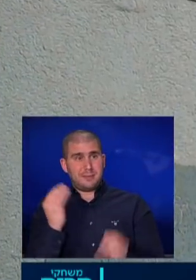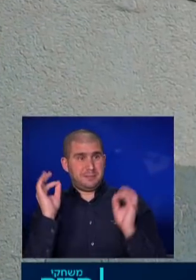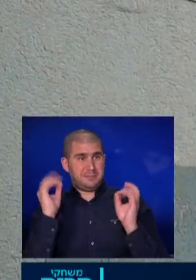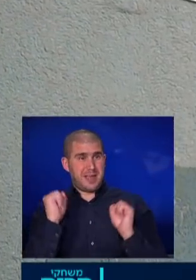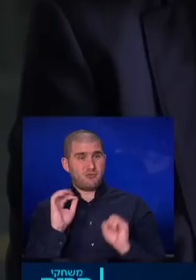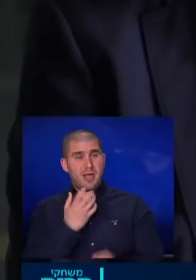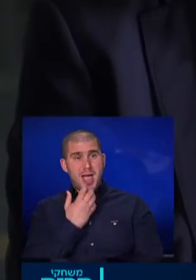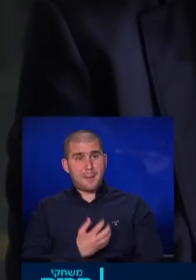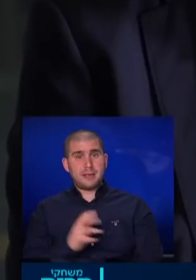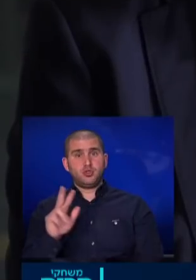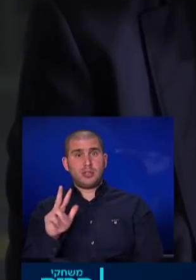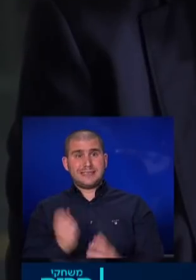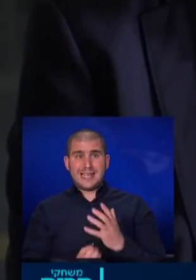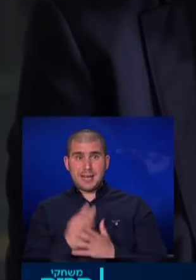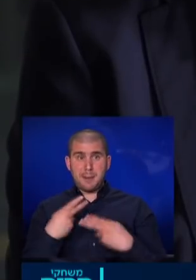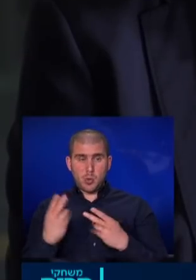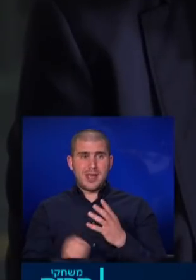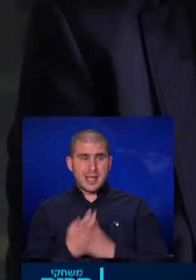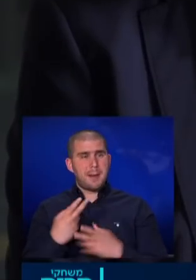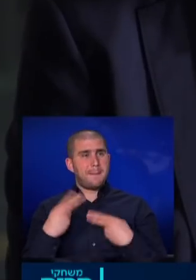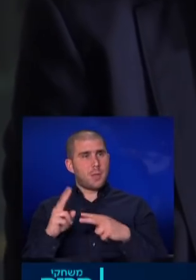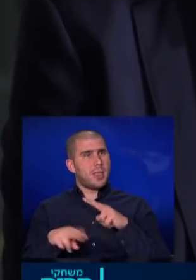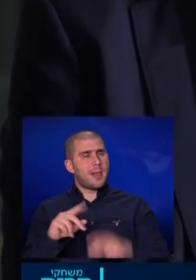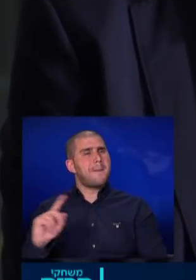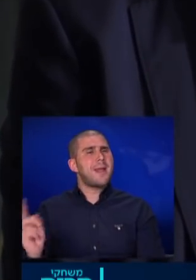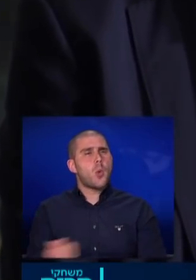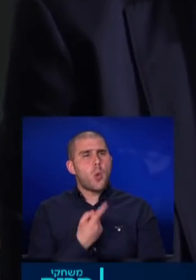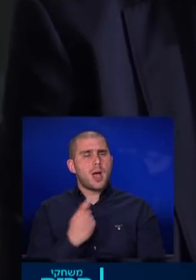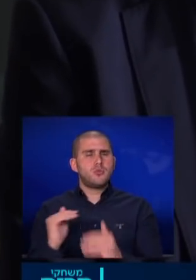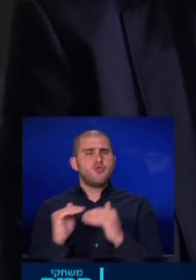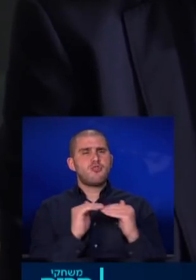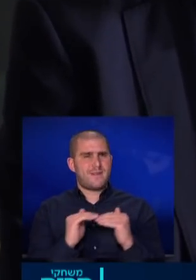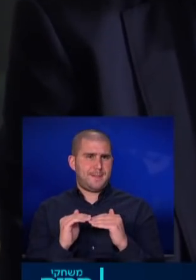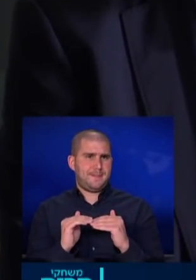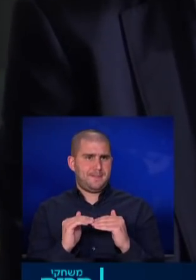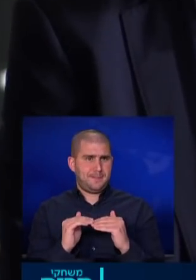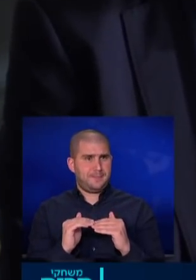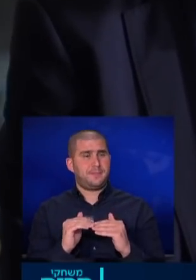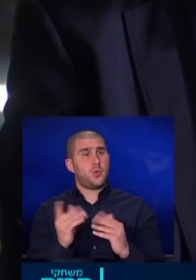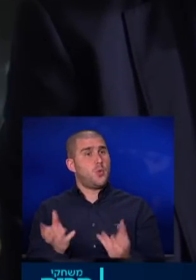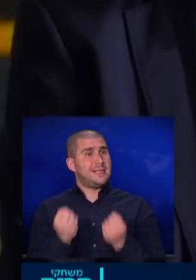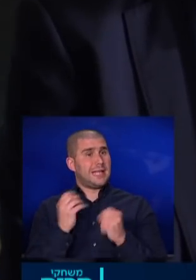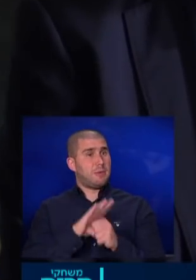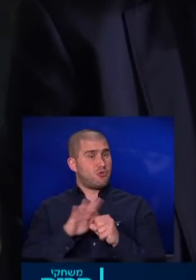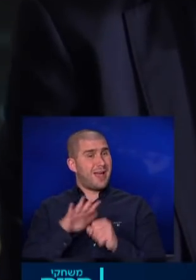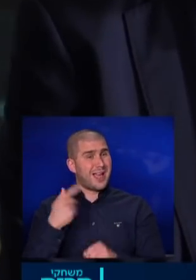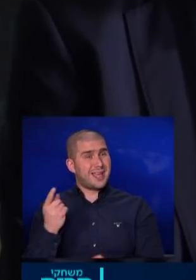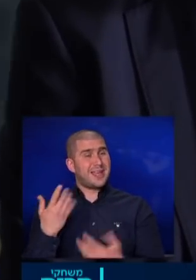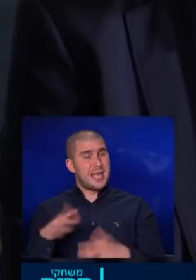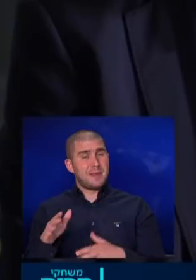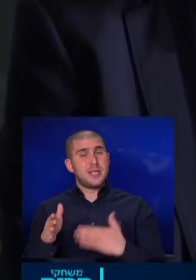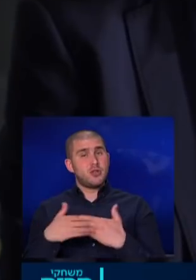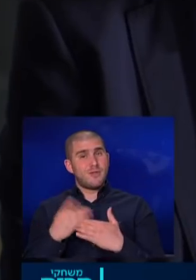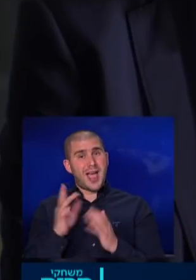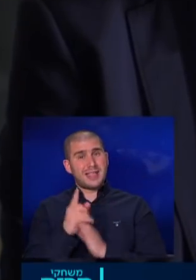מצן שיקים את בית החולים הוא הקים את בית החולים לטפל בכולם באורך שווה ניצל מהשואה כשהוא בבית אישה ואחד עשרה ילדים